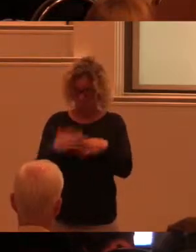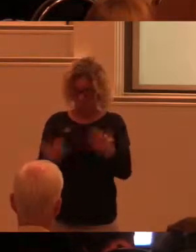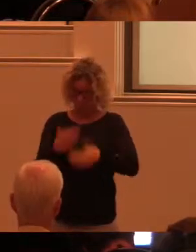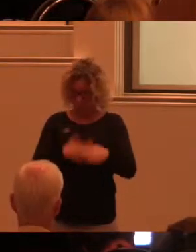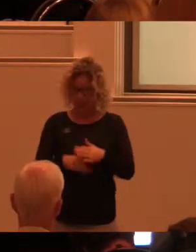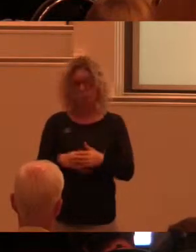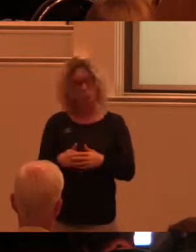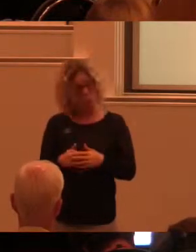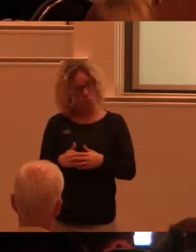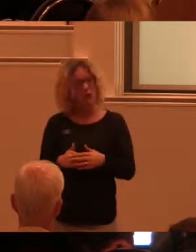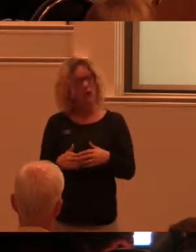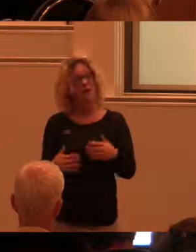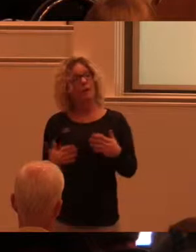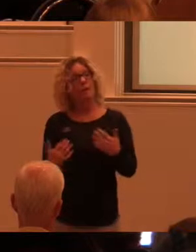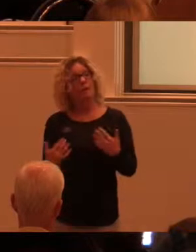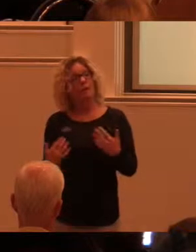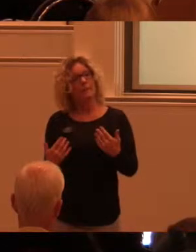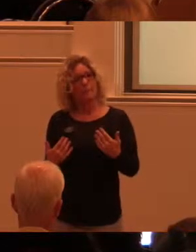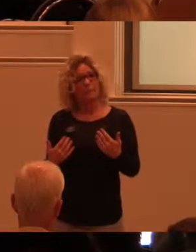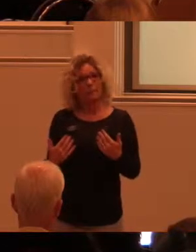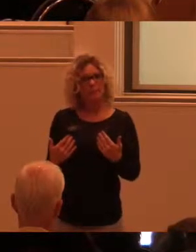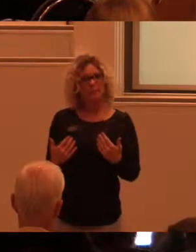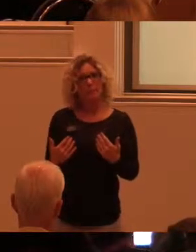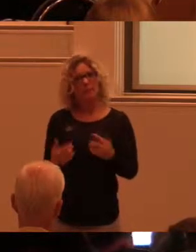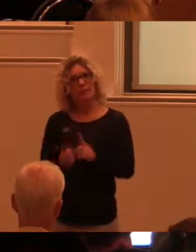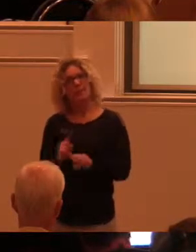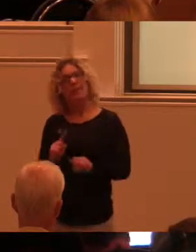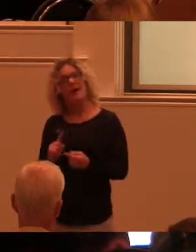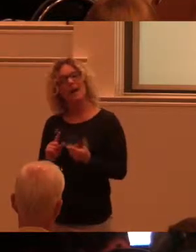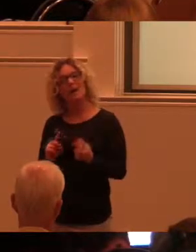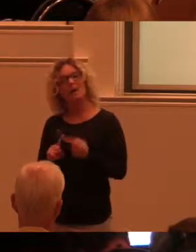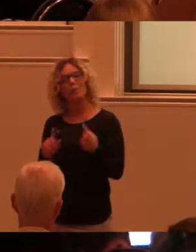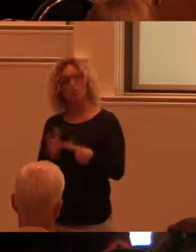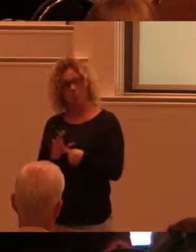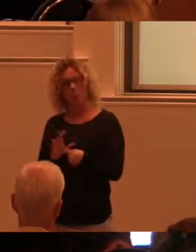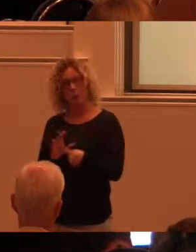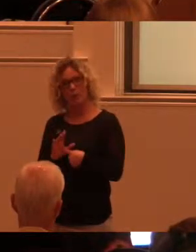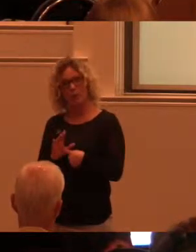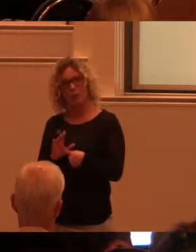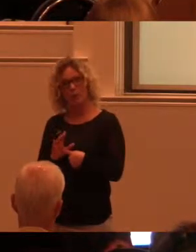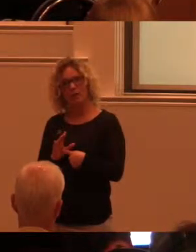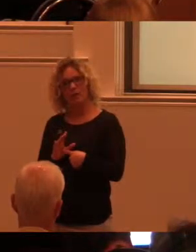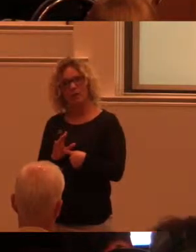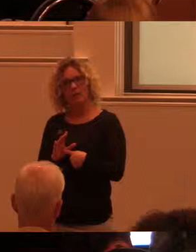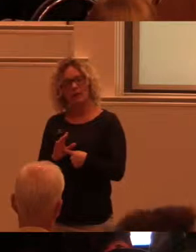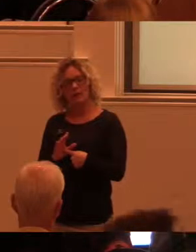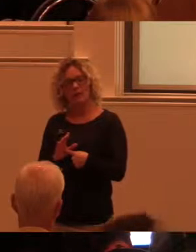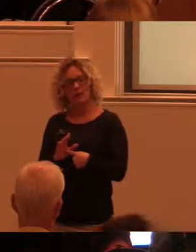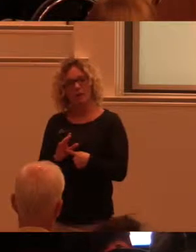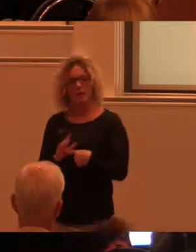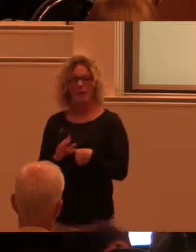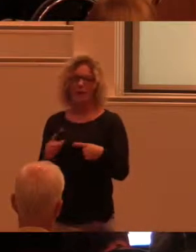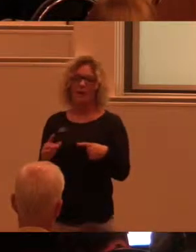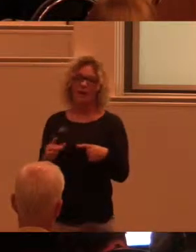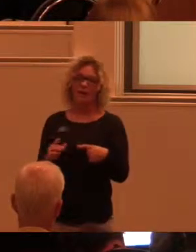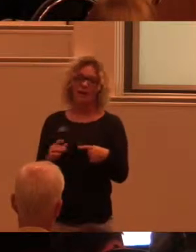att det är en annan startpunkt än i att se vissa människor